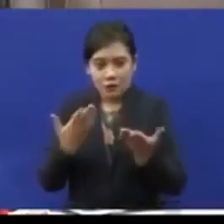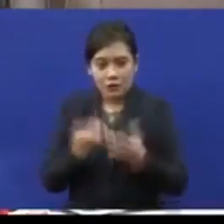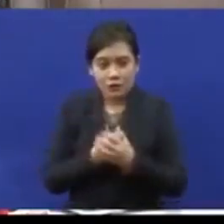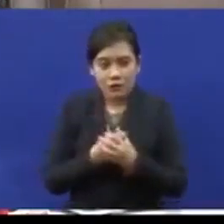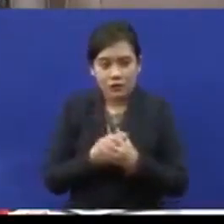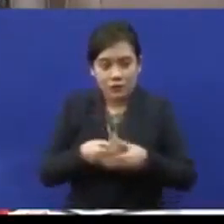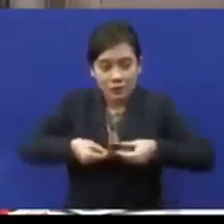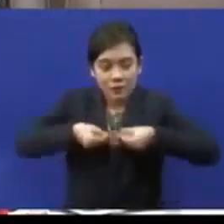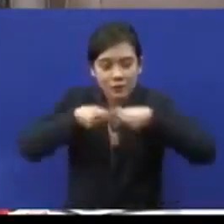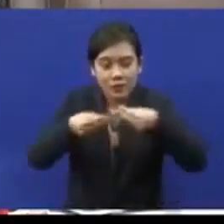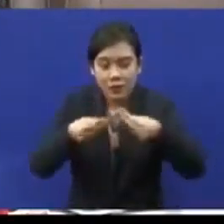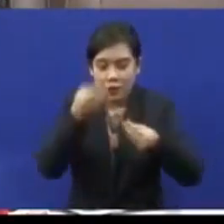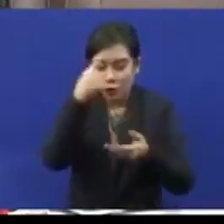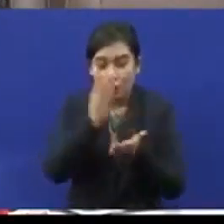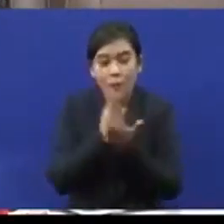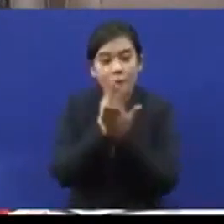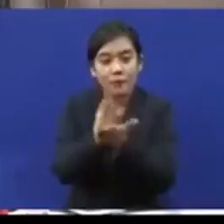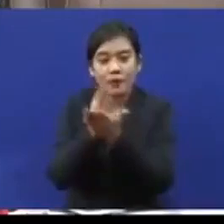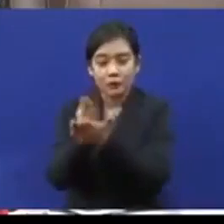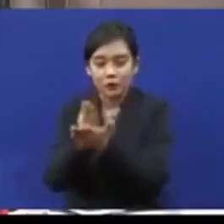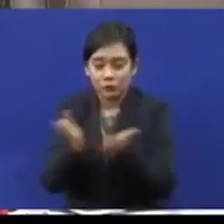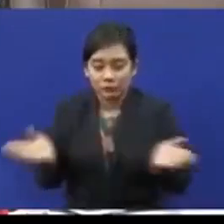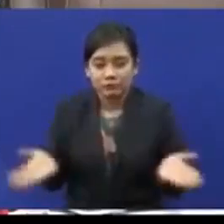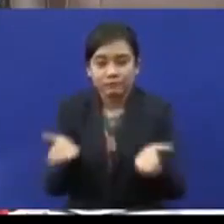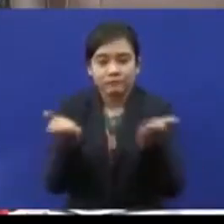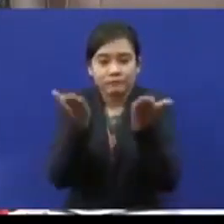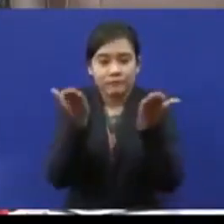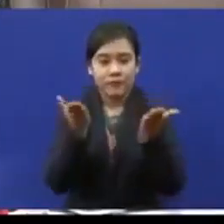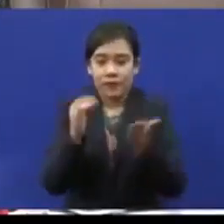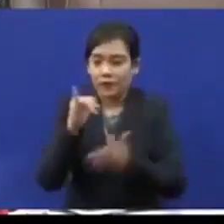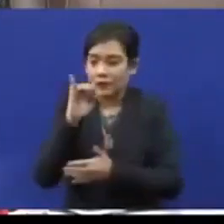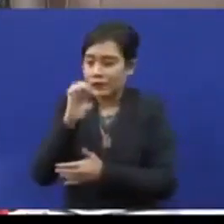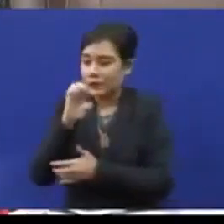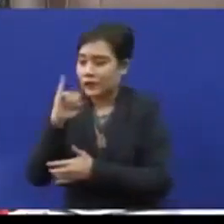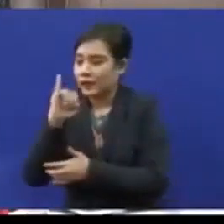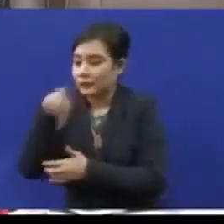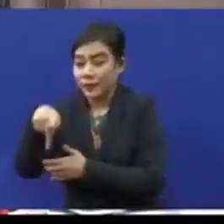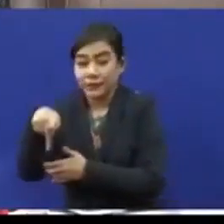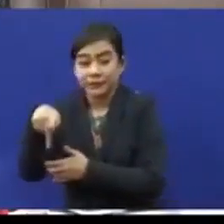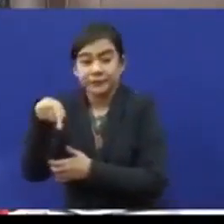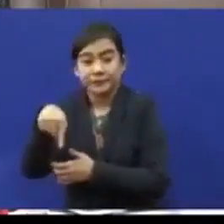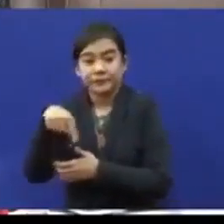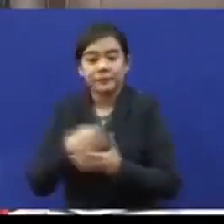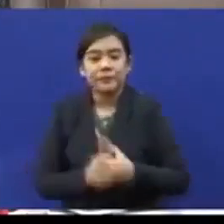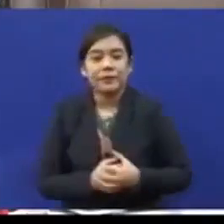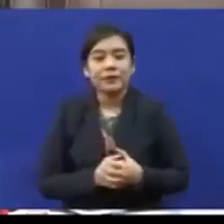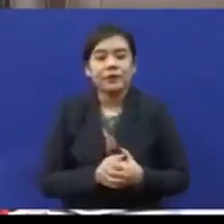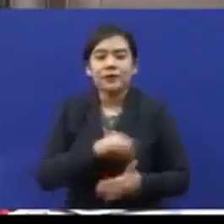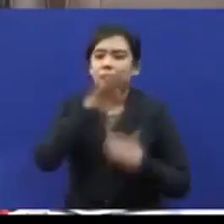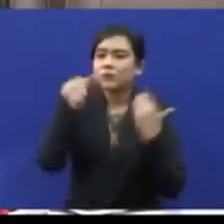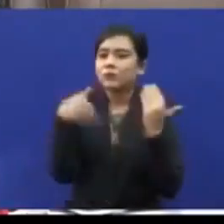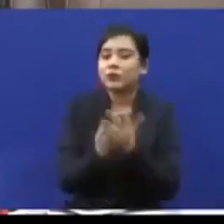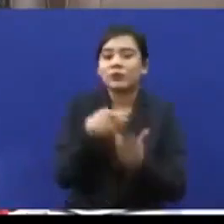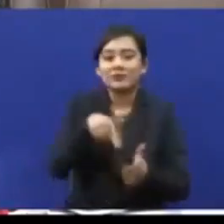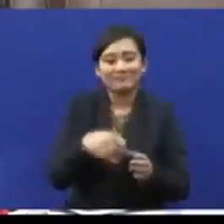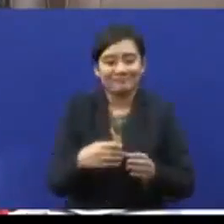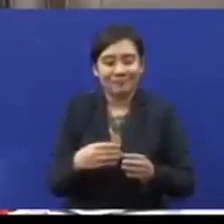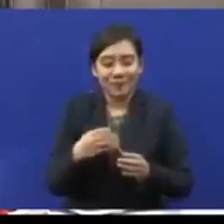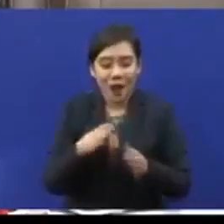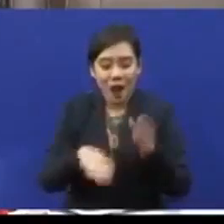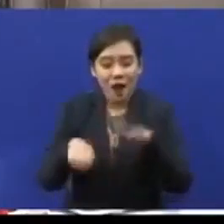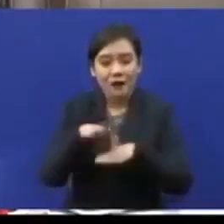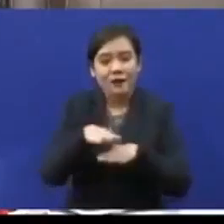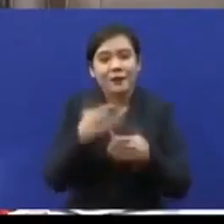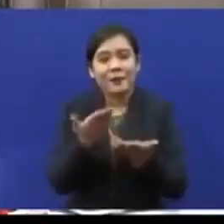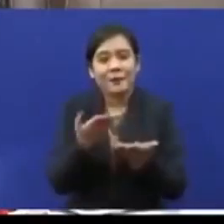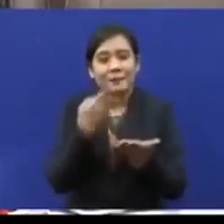untuk membantu merangsangkan inisiatif EIP, Early Intervention Program. Semua ini langkah-langkah yang baik. Saya